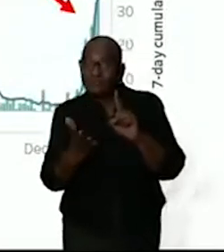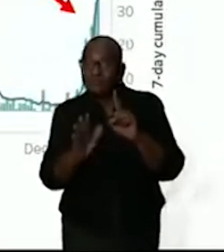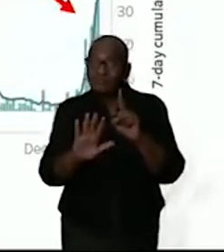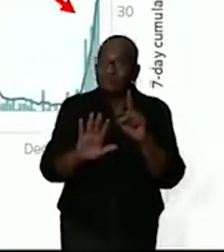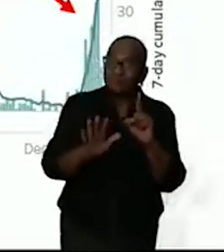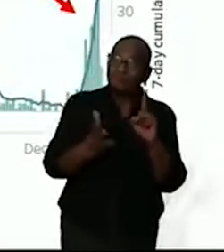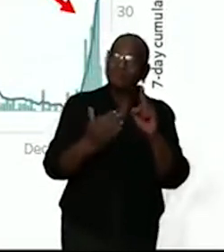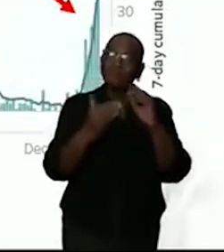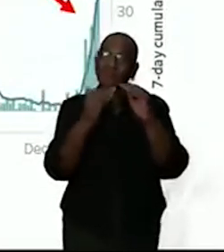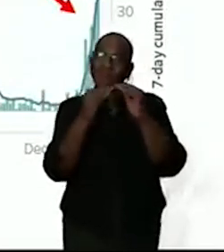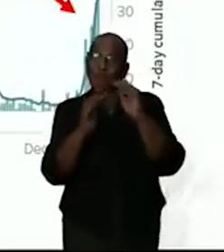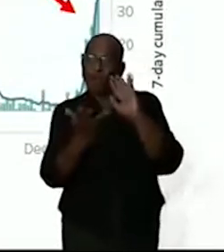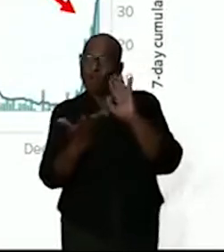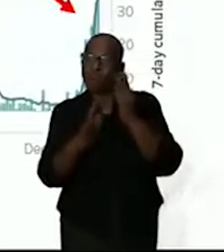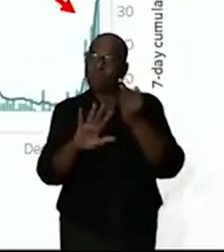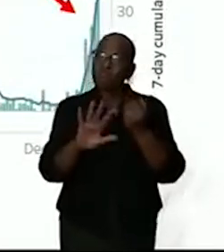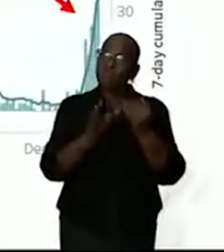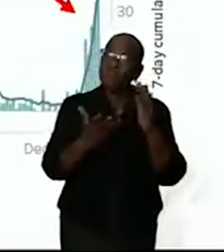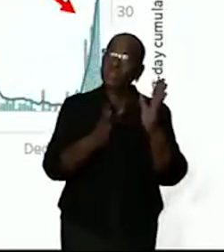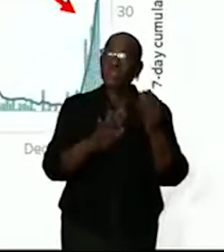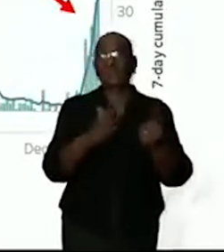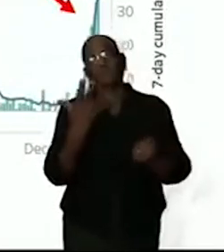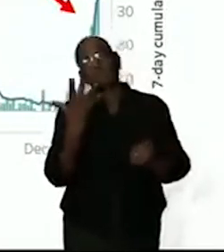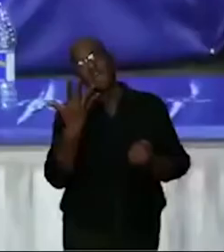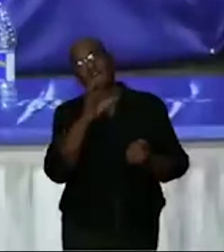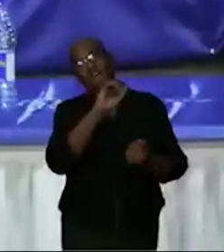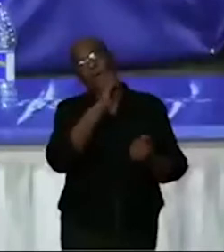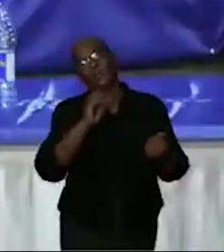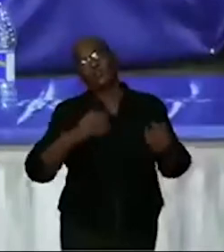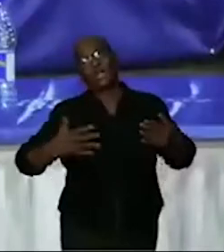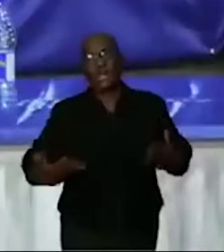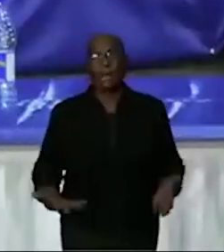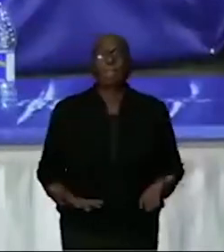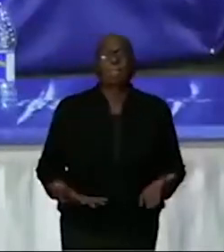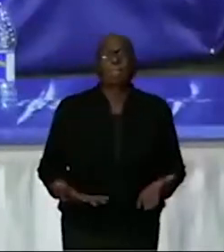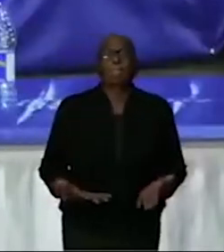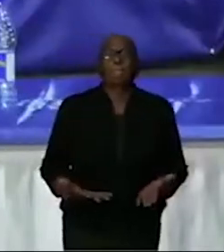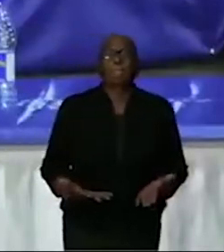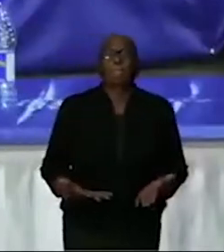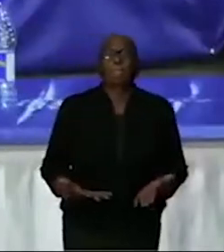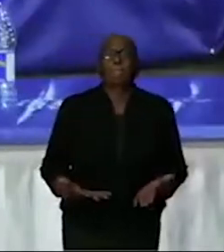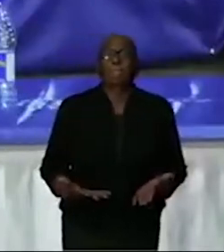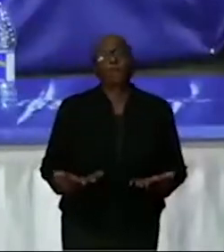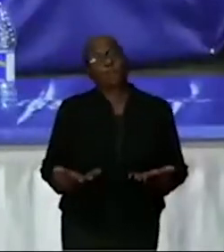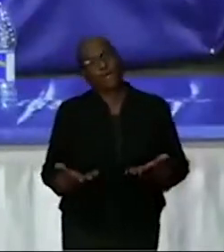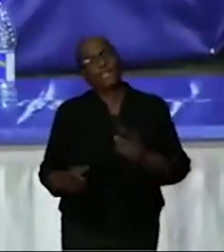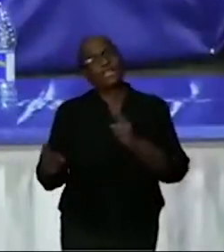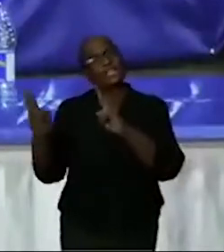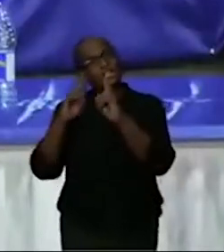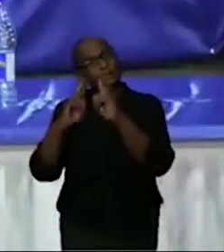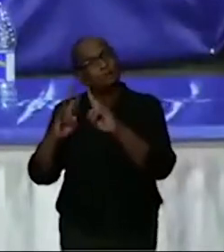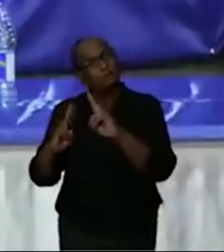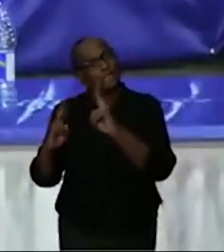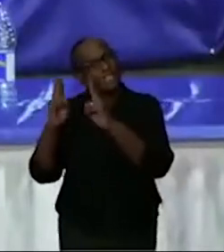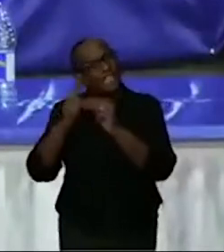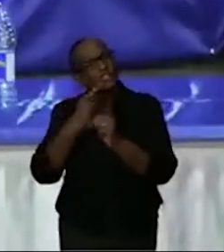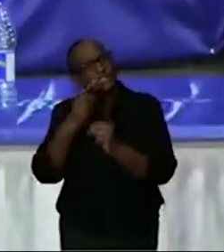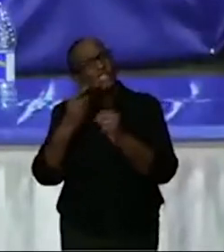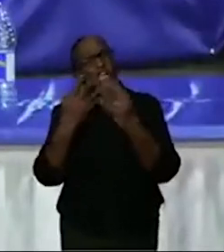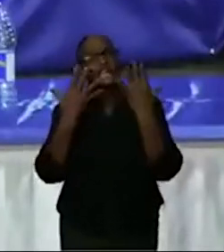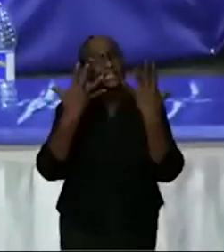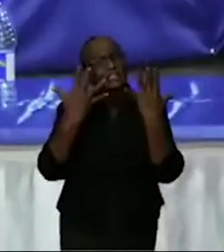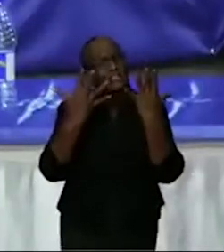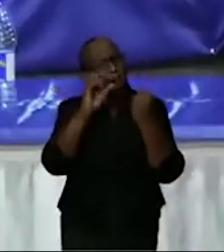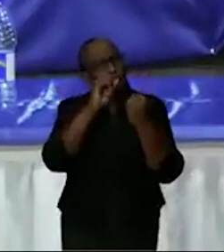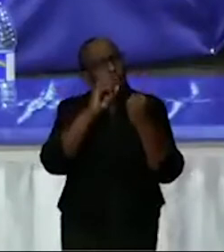onder de 5% valt. Eigenlijk zegt men internationaal wel 10%, maar wij streven